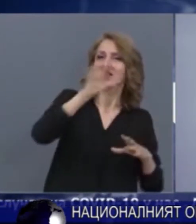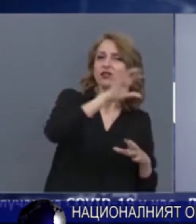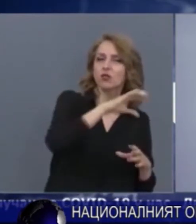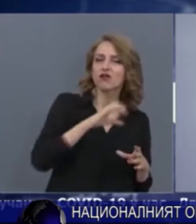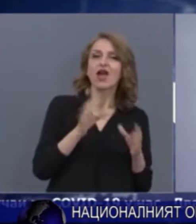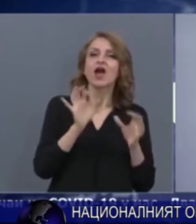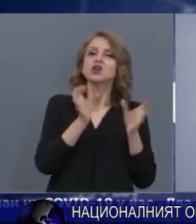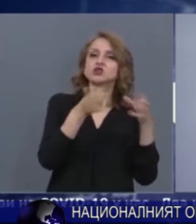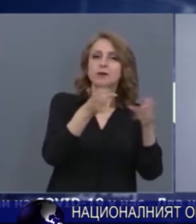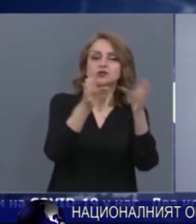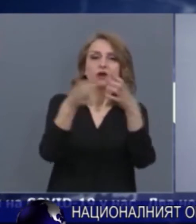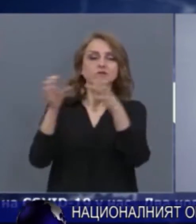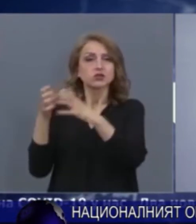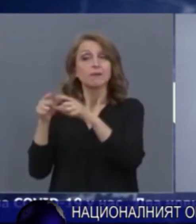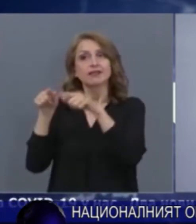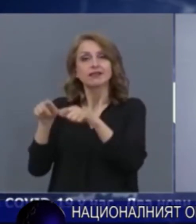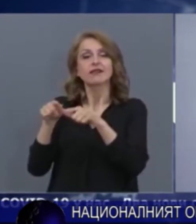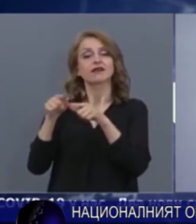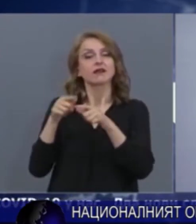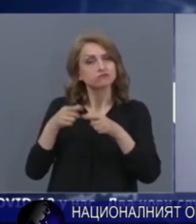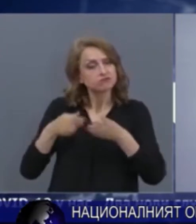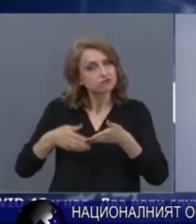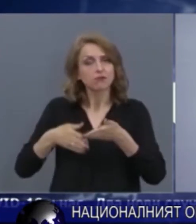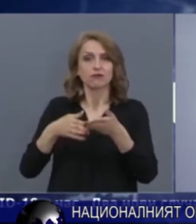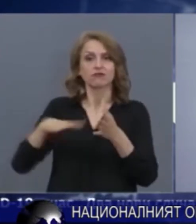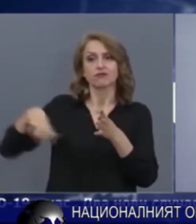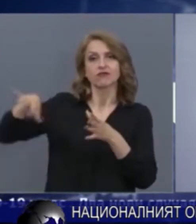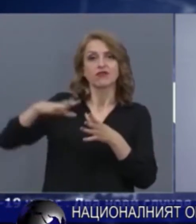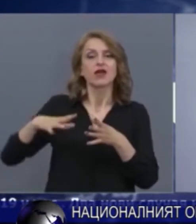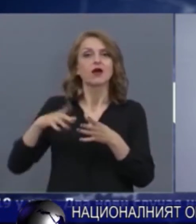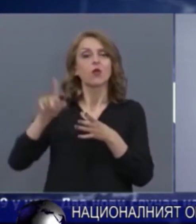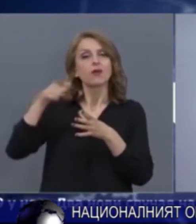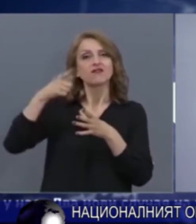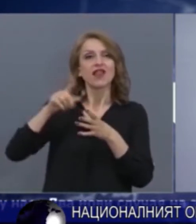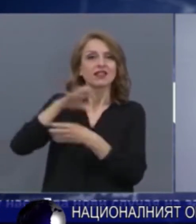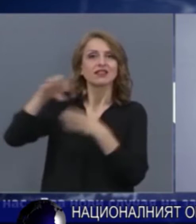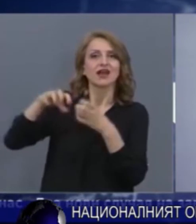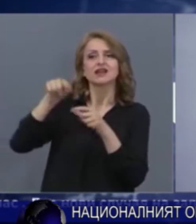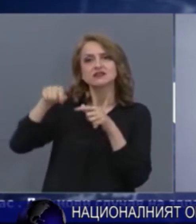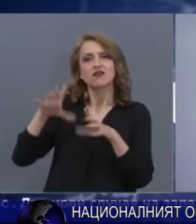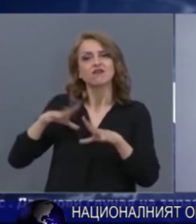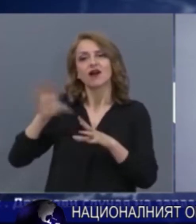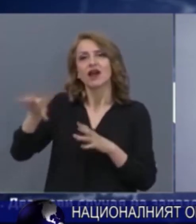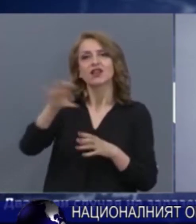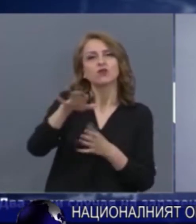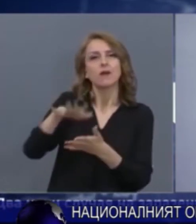които казаха решително въздействие върху управление на кризата на местно ниво.